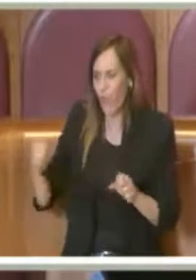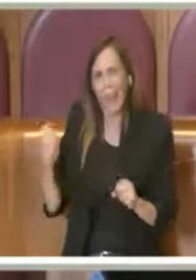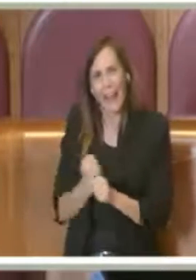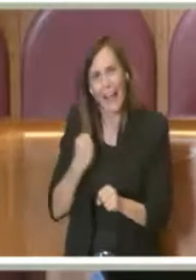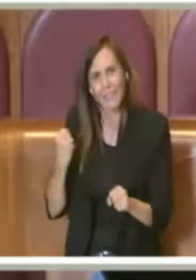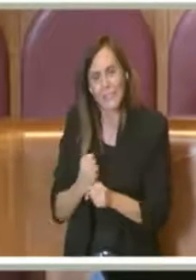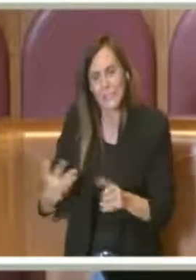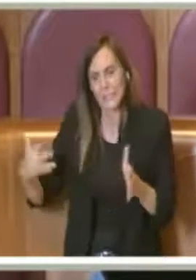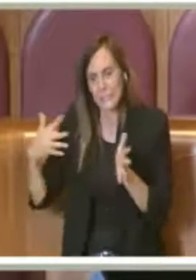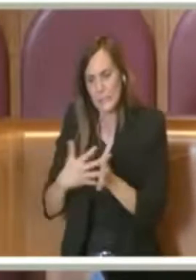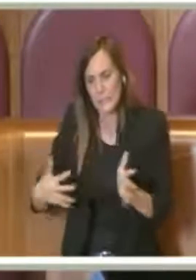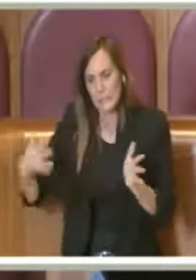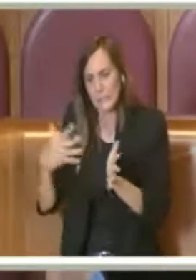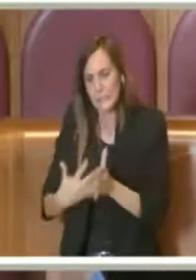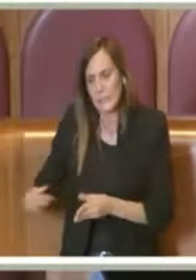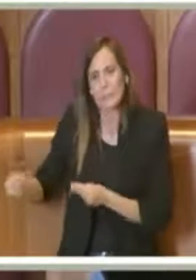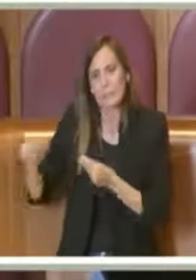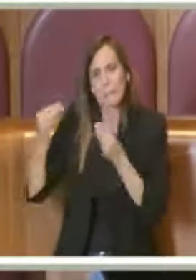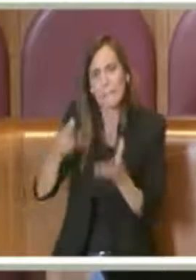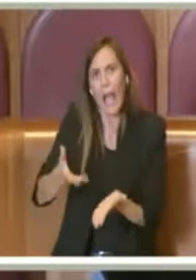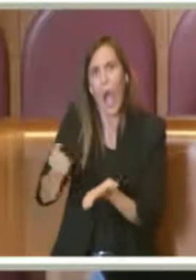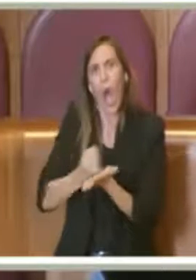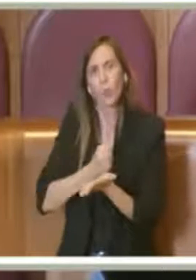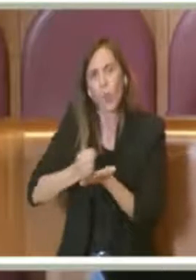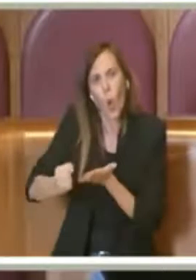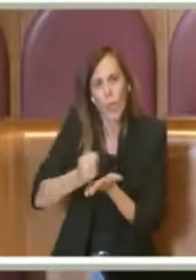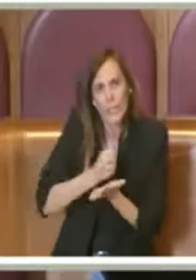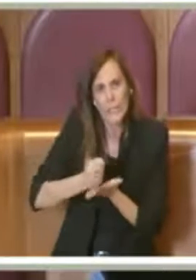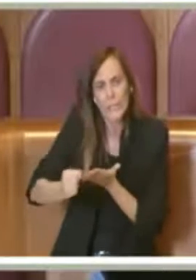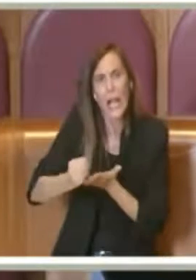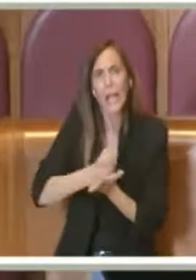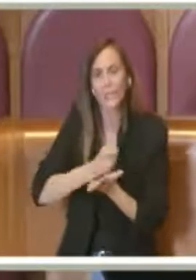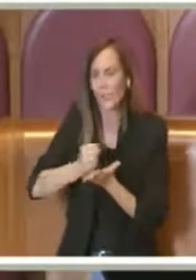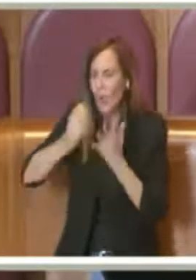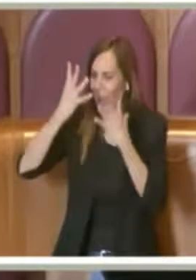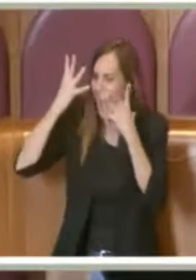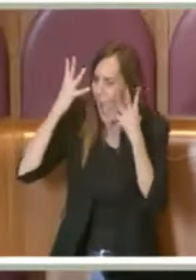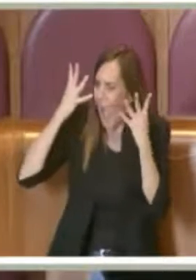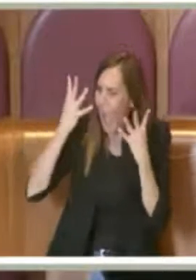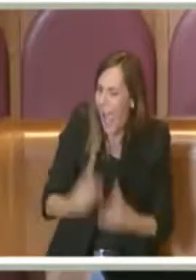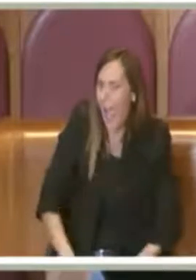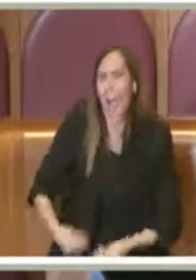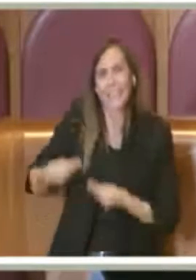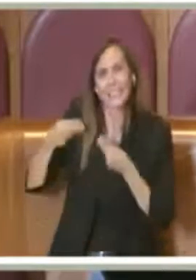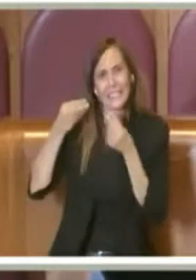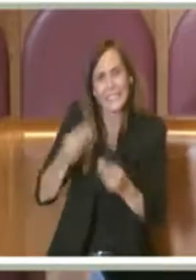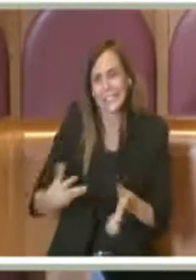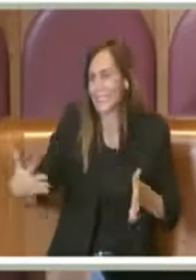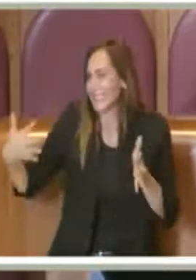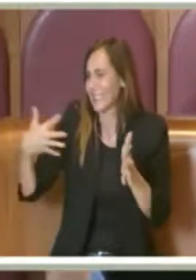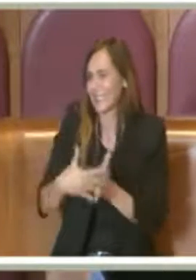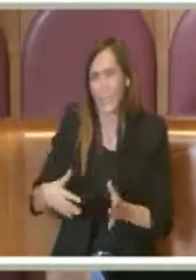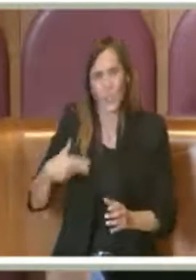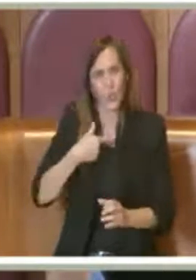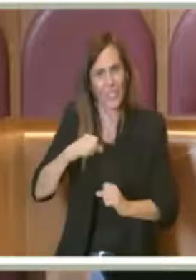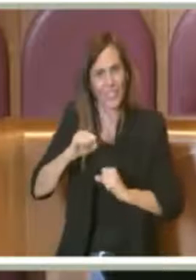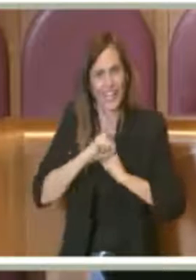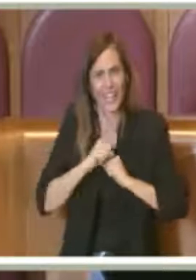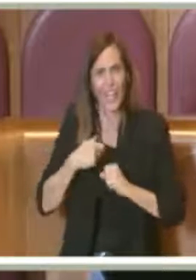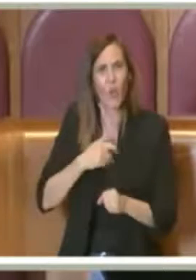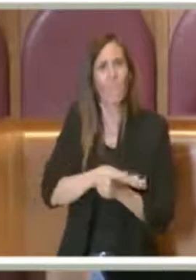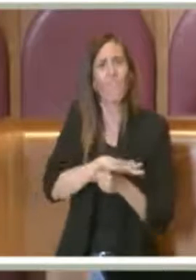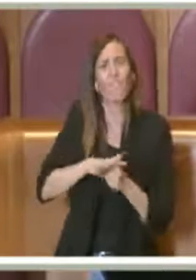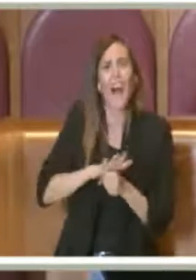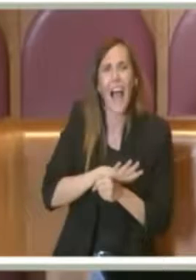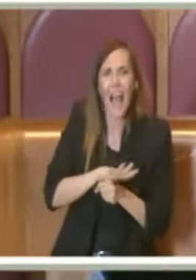a rilasciare tutte le autorizzazioni che sono tantissime. Credo che chiunque in famiglia abbia un